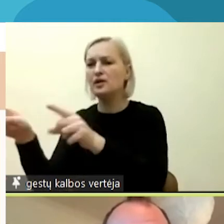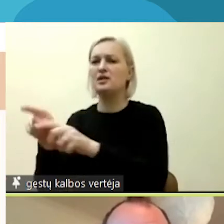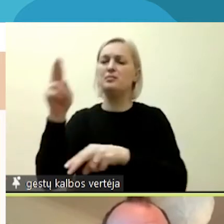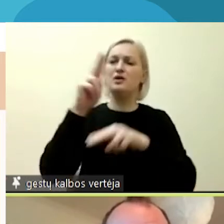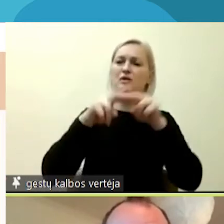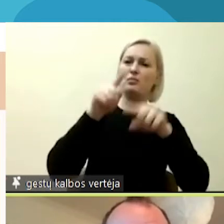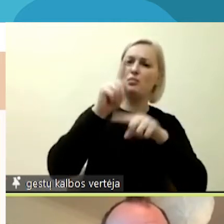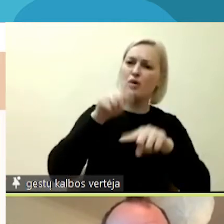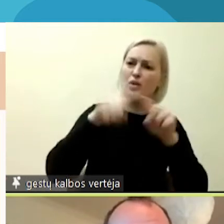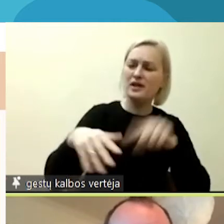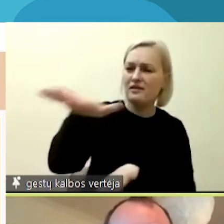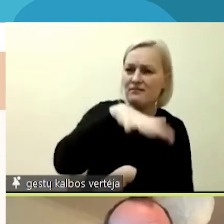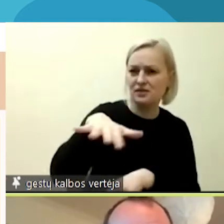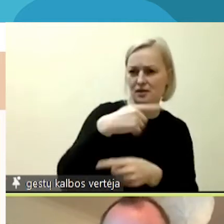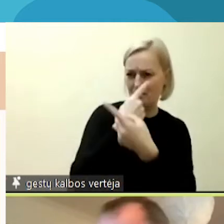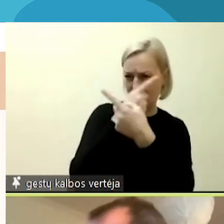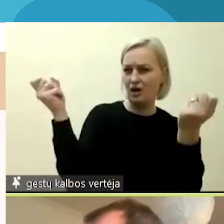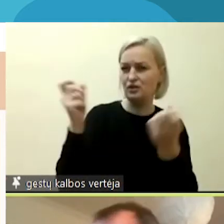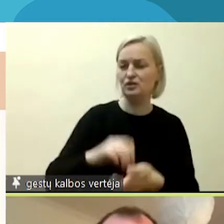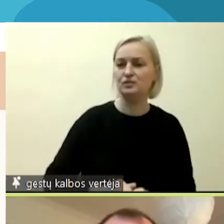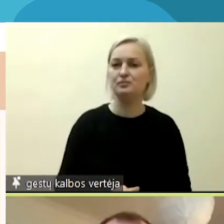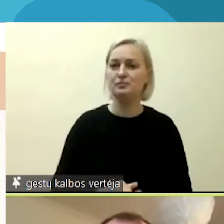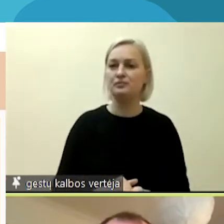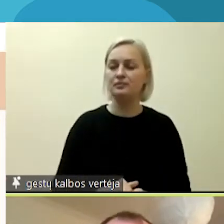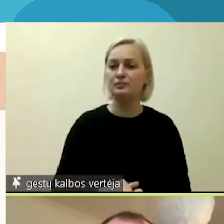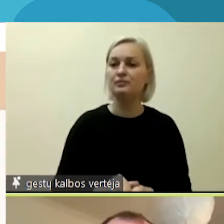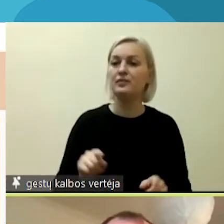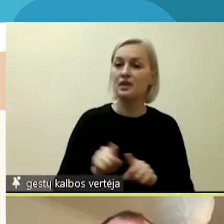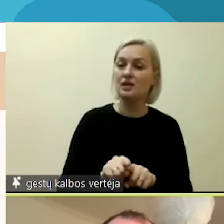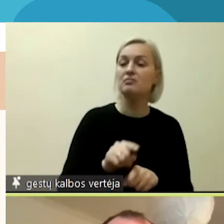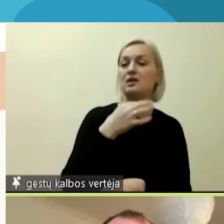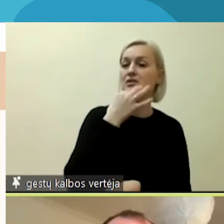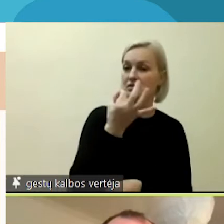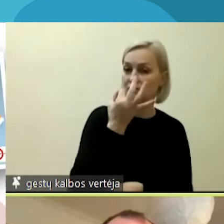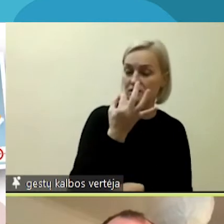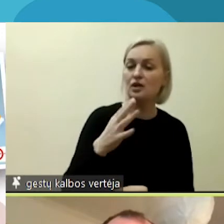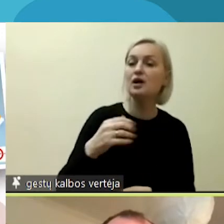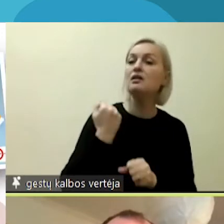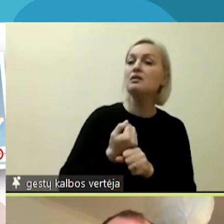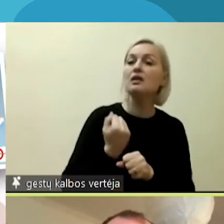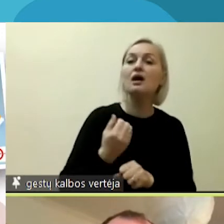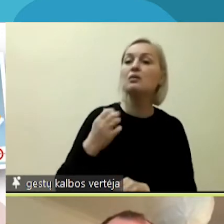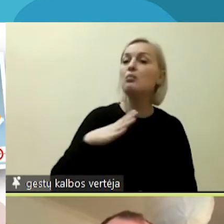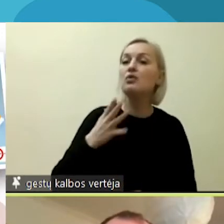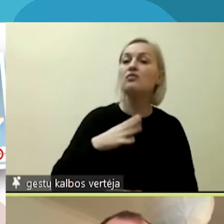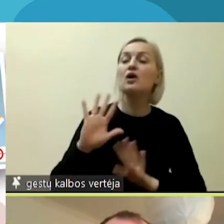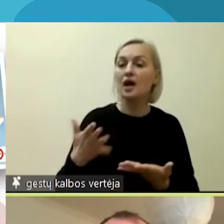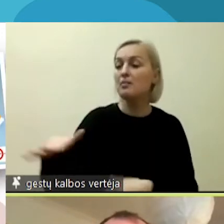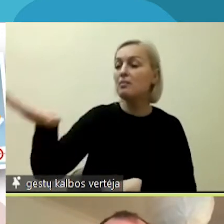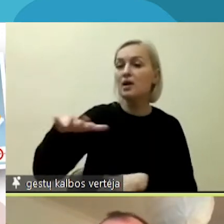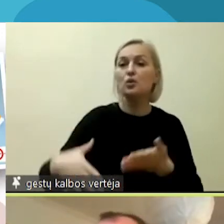pilietiniai visuomeniai. Ir informuojame, kokiu veiksmu buvo imamasi bendruomenės lygmeniu.